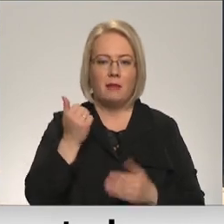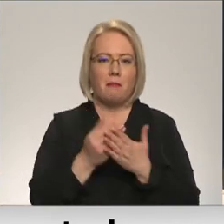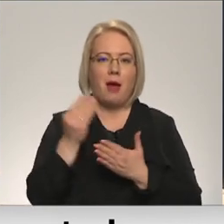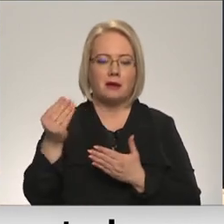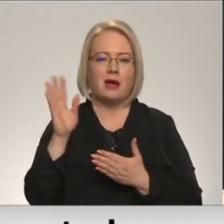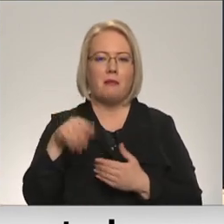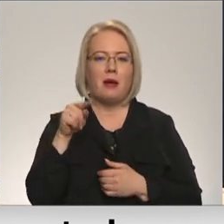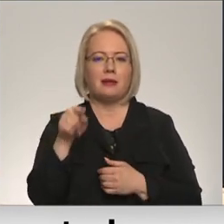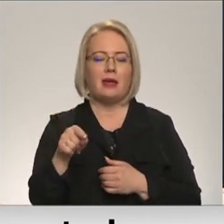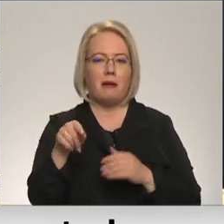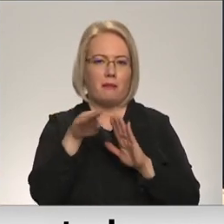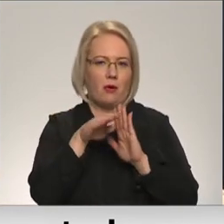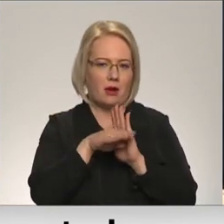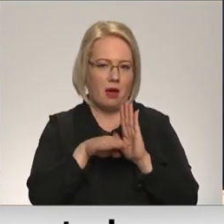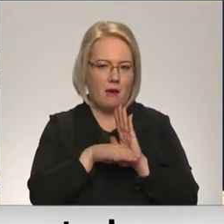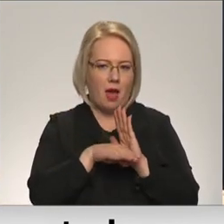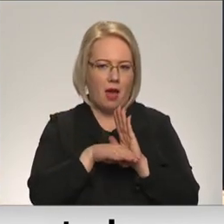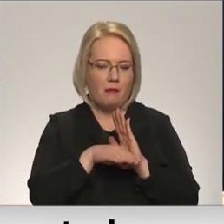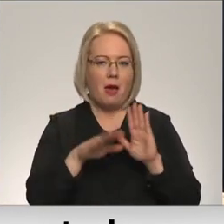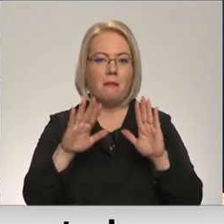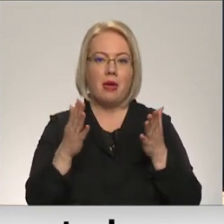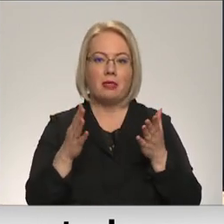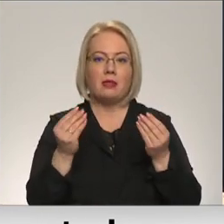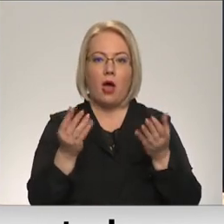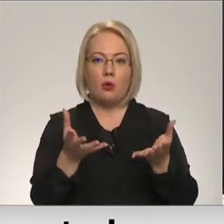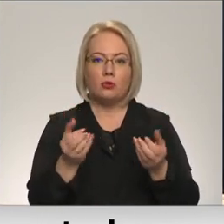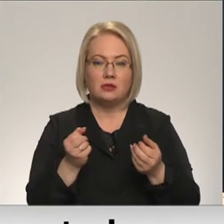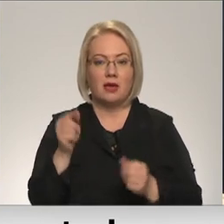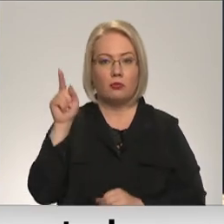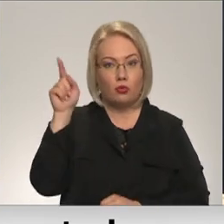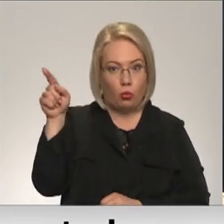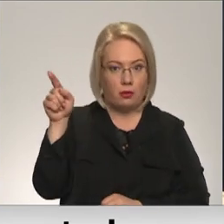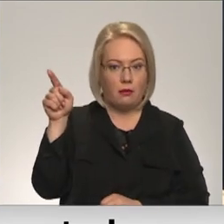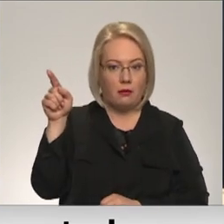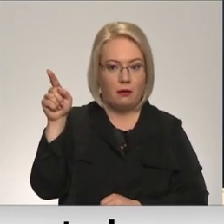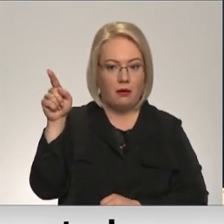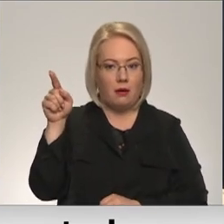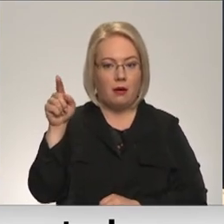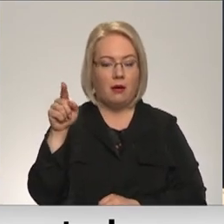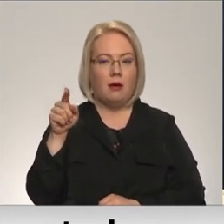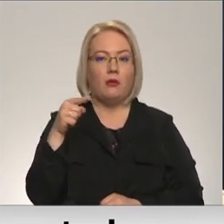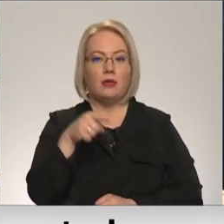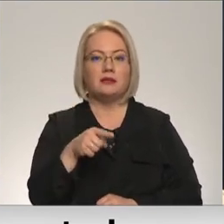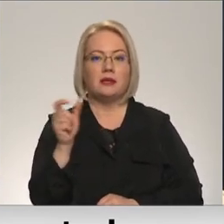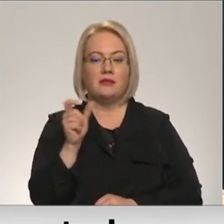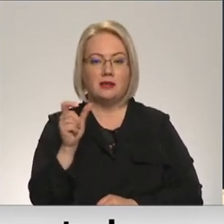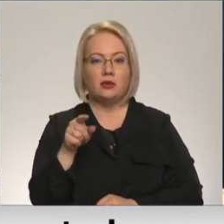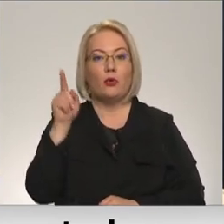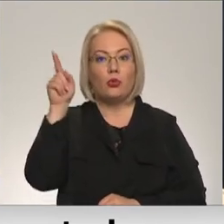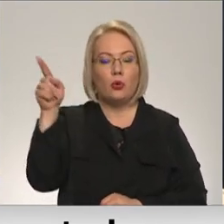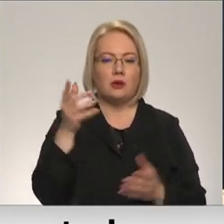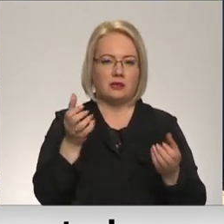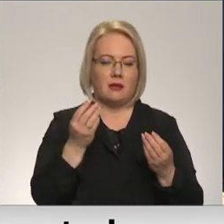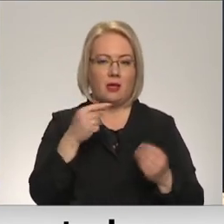par tiem kanāliem. Bet naudu saņem tur. Tas ekonomisks moments. Viņi saņem